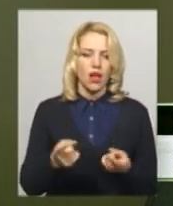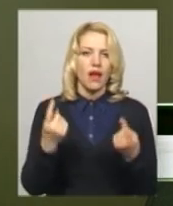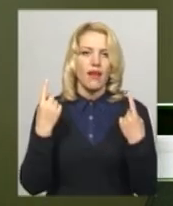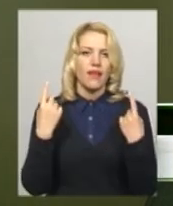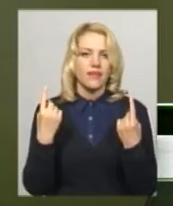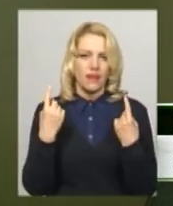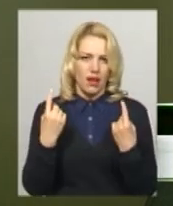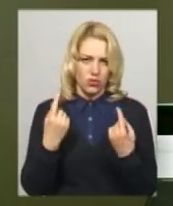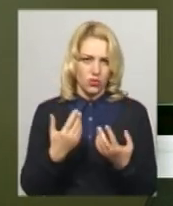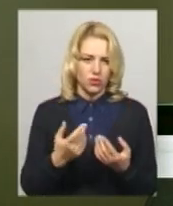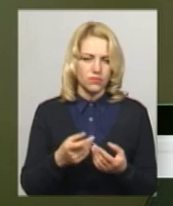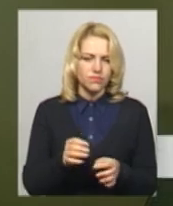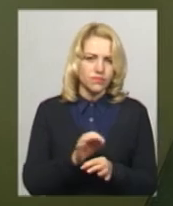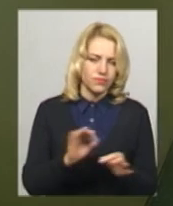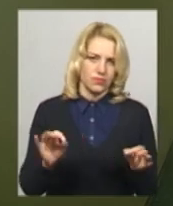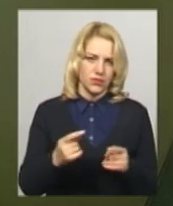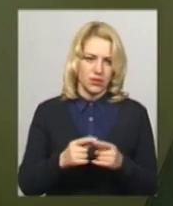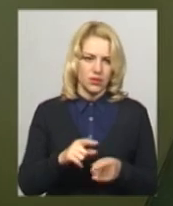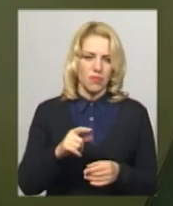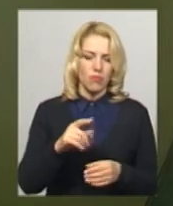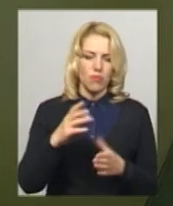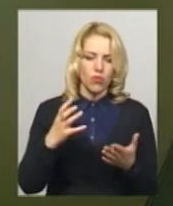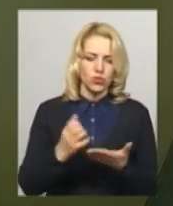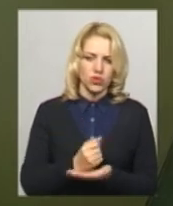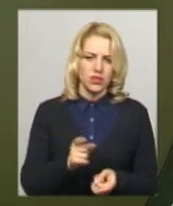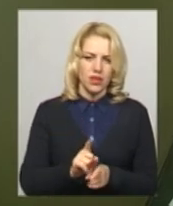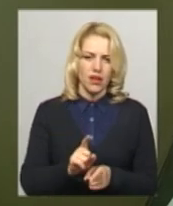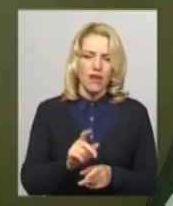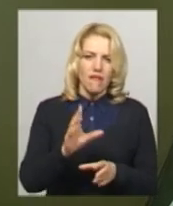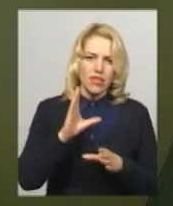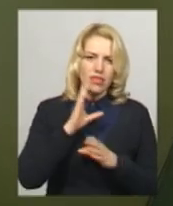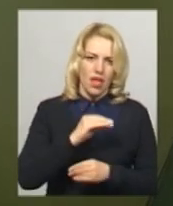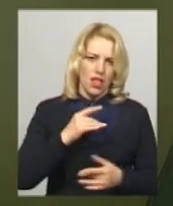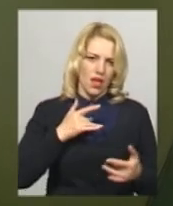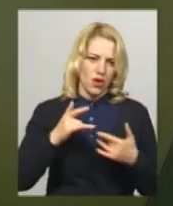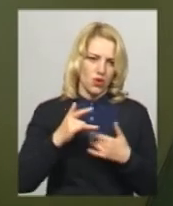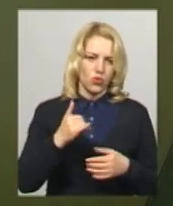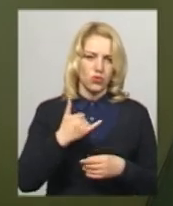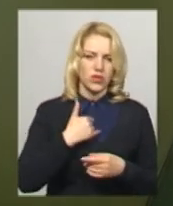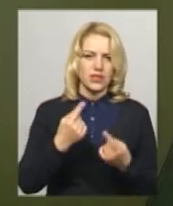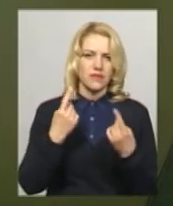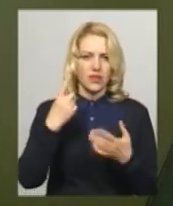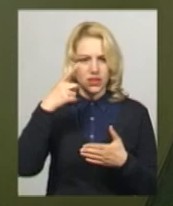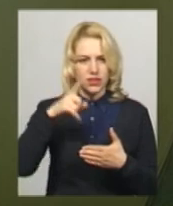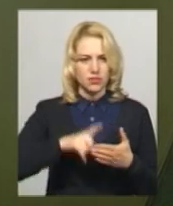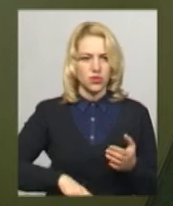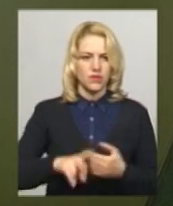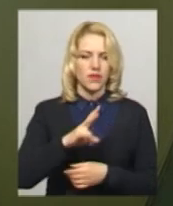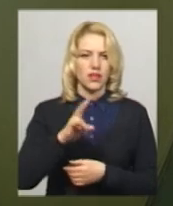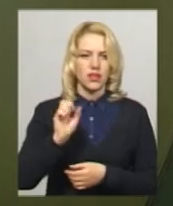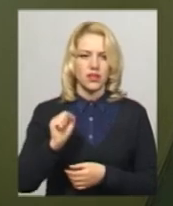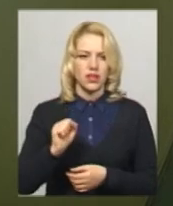вийшлася, вдала дуже роль, образ. А зараз у нас великі сподівання на